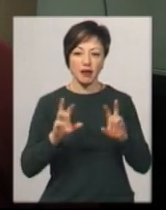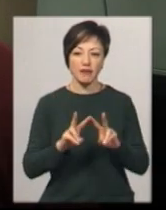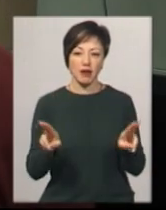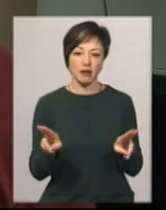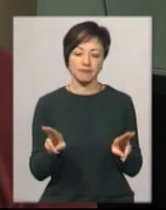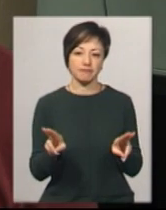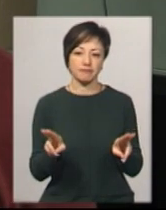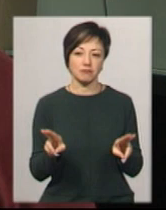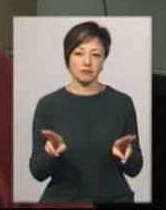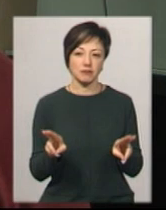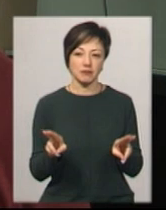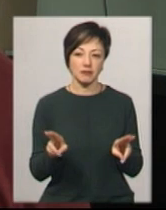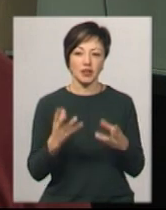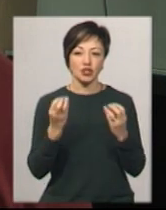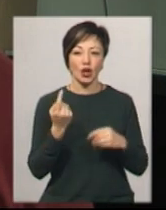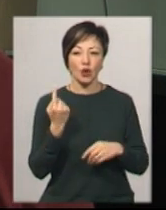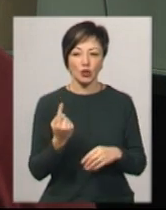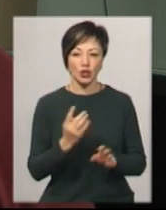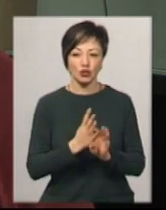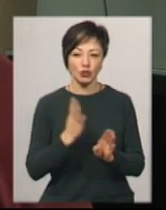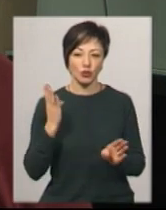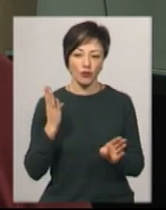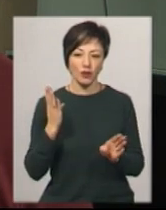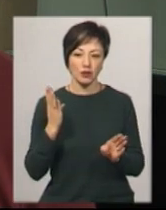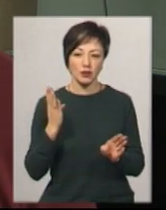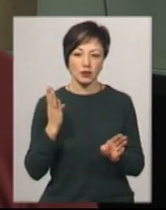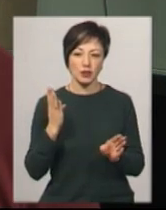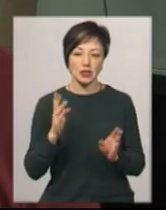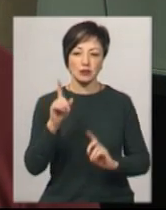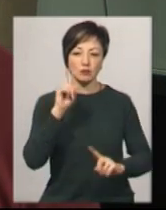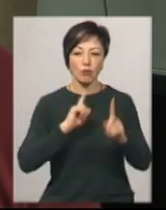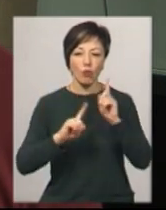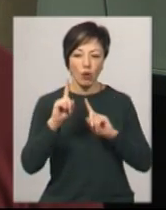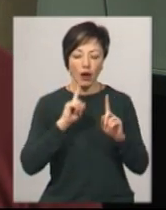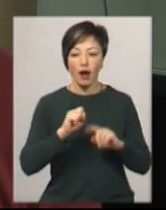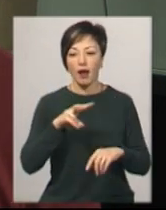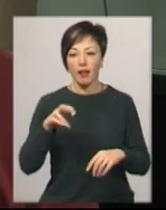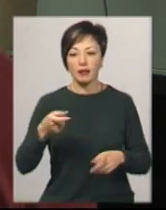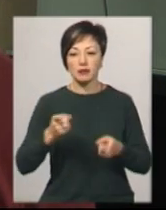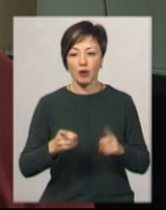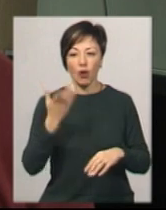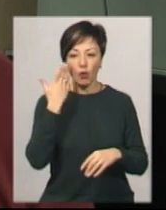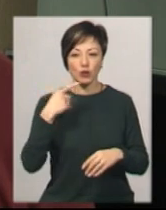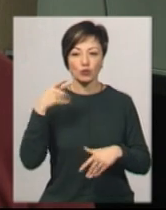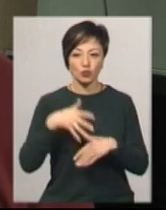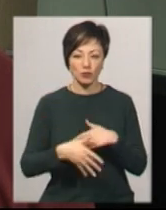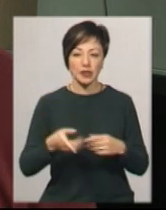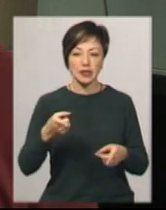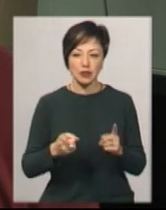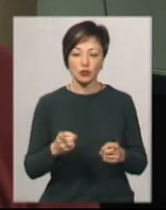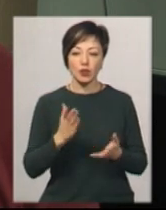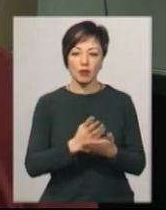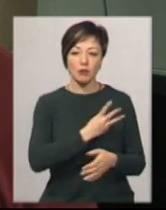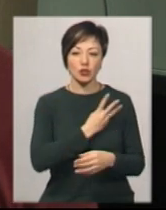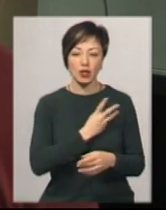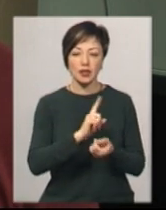ще одні чергові збори, але насправді потім, коли зрозуміли, що дійсно є